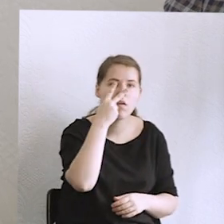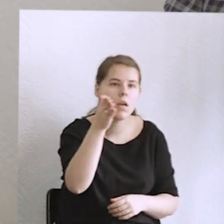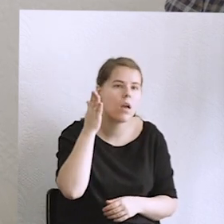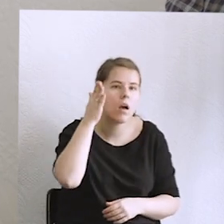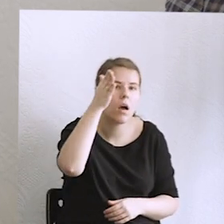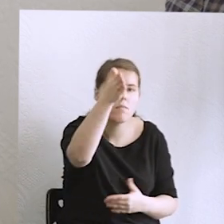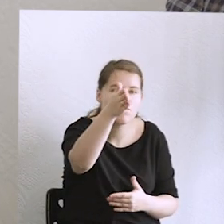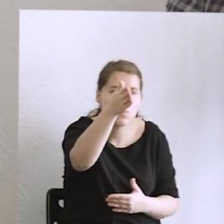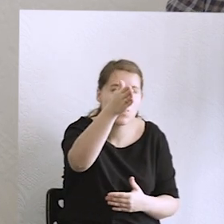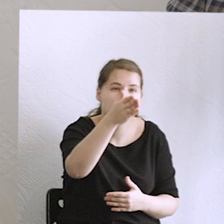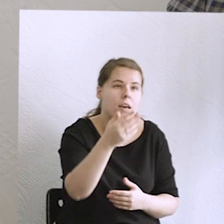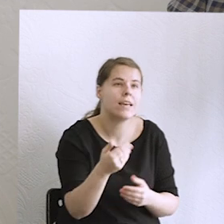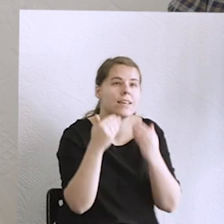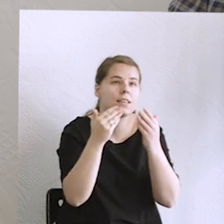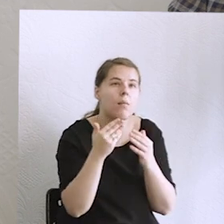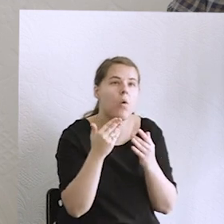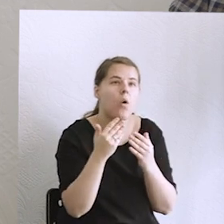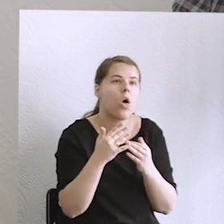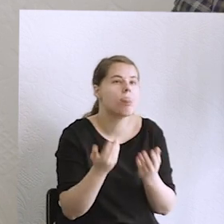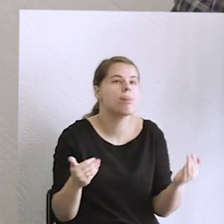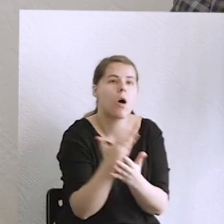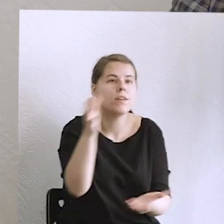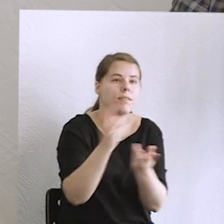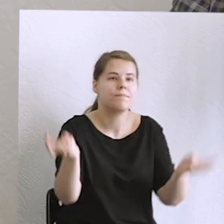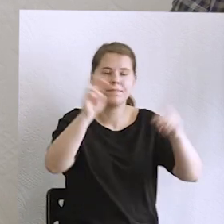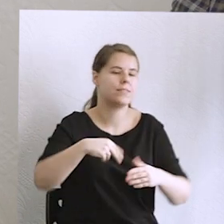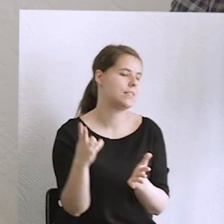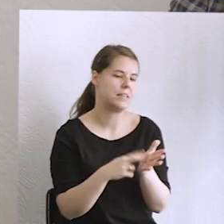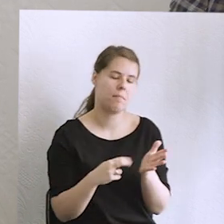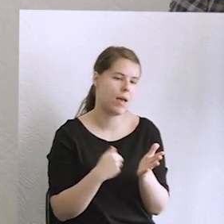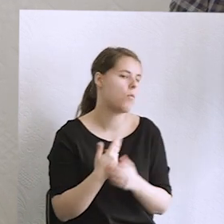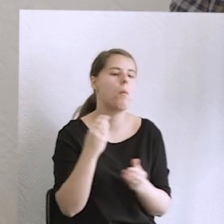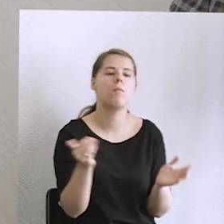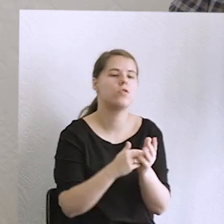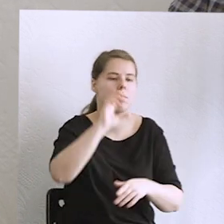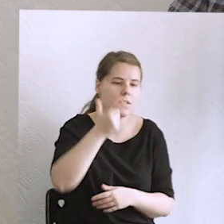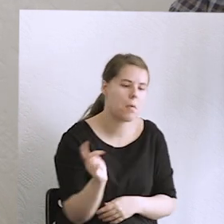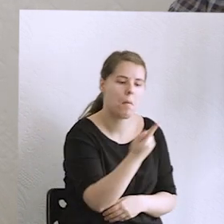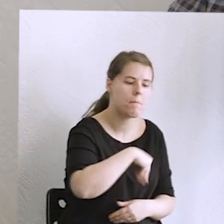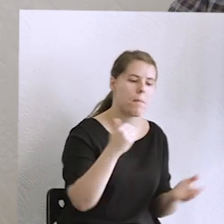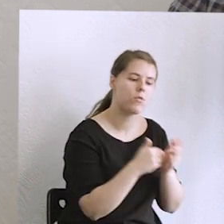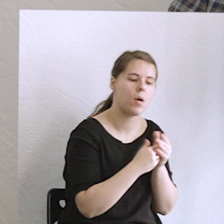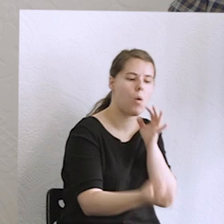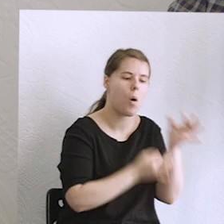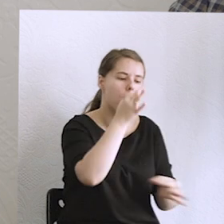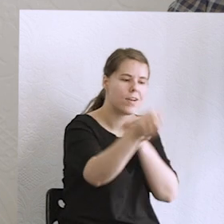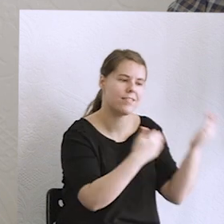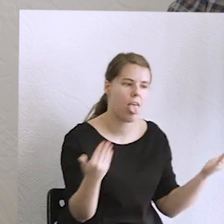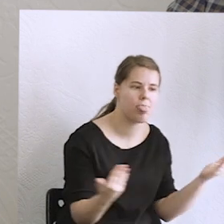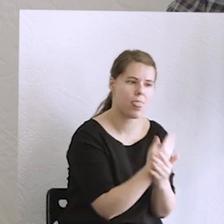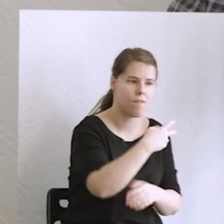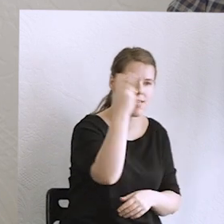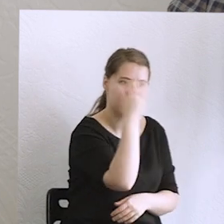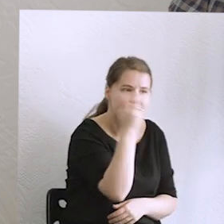żeby wymyślić świat na nowo. Wyzwaniem jest tutaj tworzenie takich opowieści, które będą na tyle atrakcyjne, żeby pociągnąły